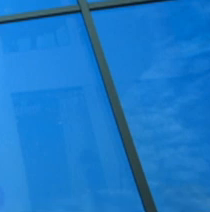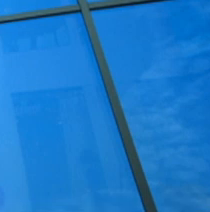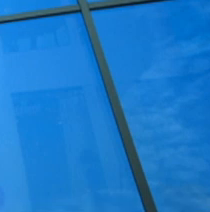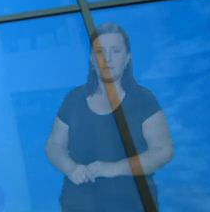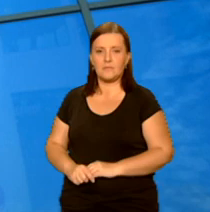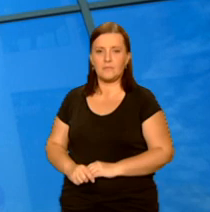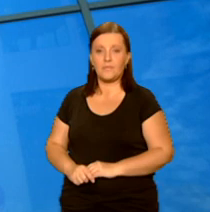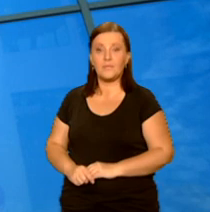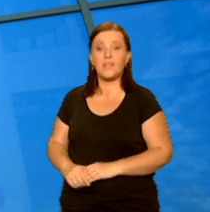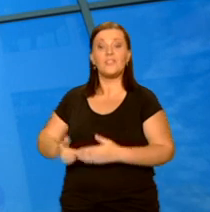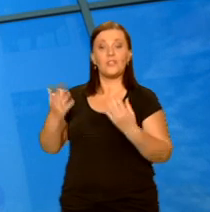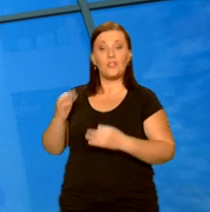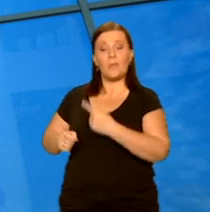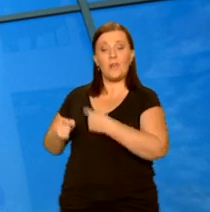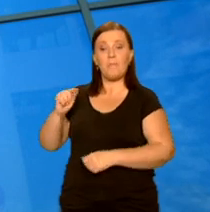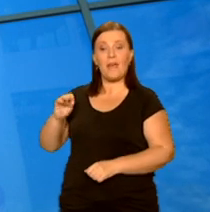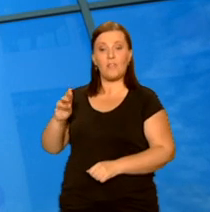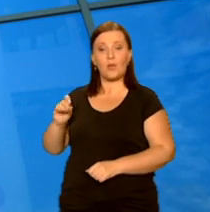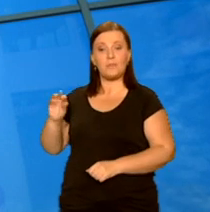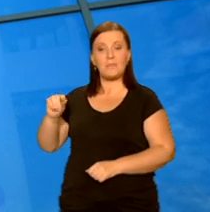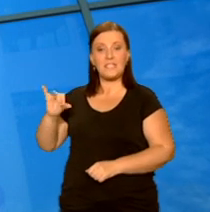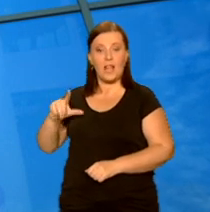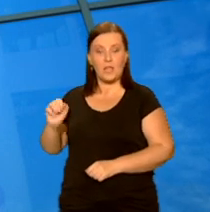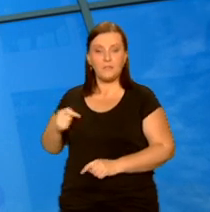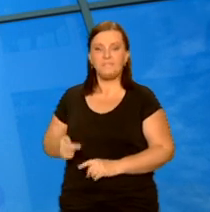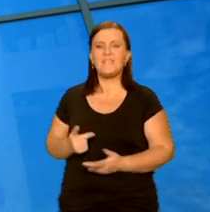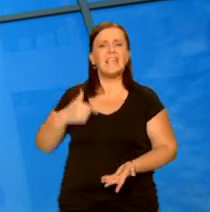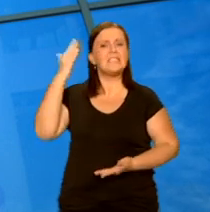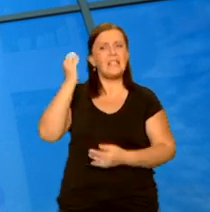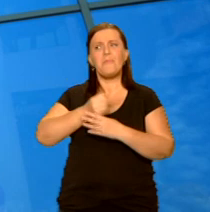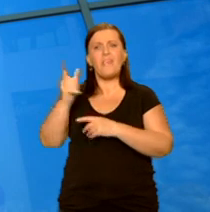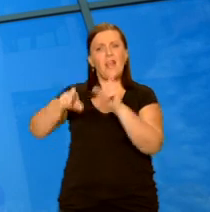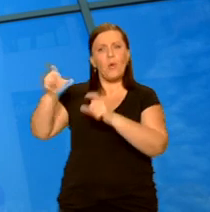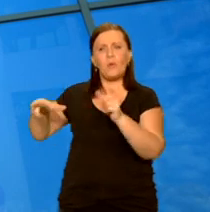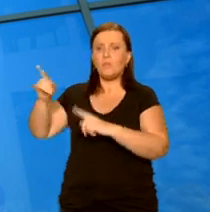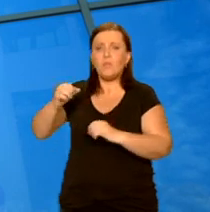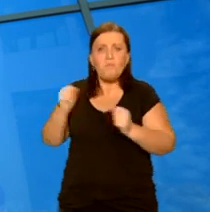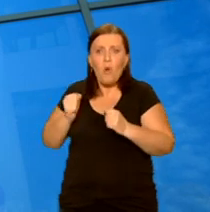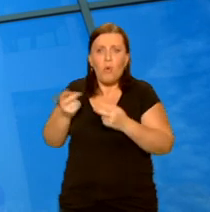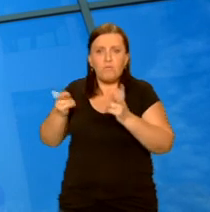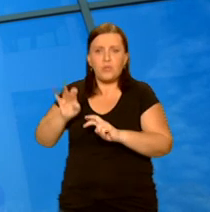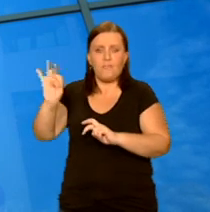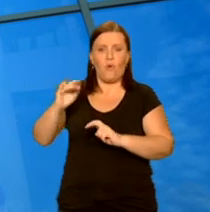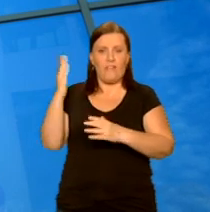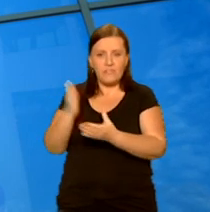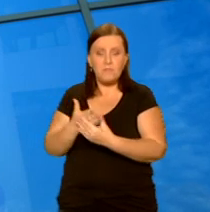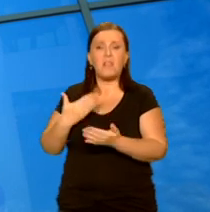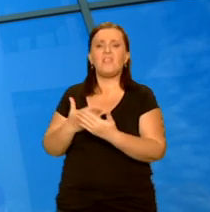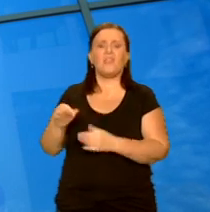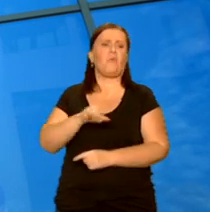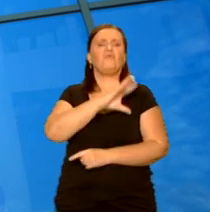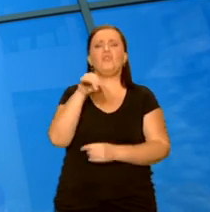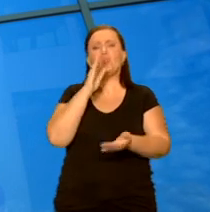Dzień dobry, Petros Psylos. Drodzy Państwo, znam wiele osób, które boją się założyć własny biznes, stwierdząc, że wszystko już zostało wymyślone i